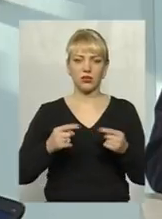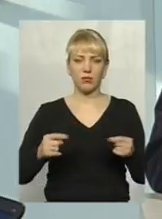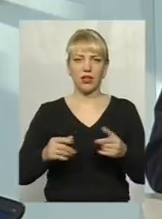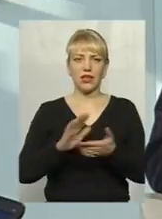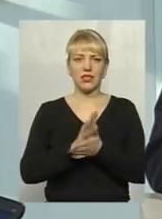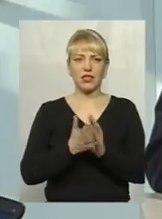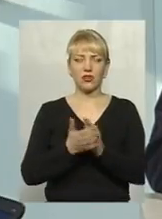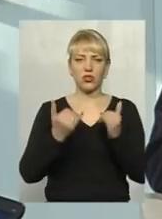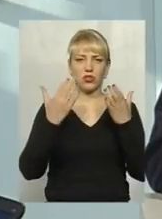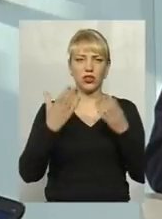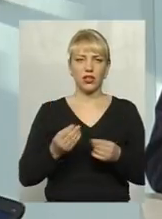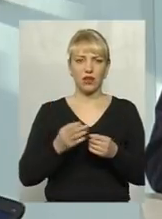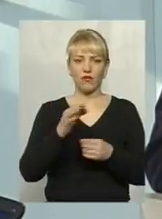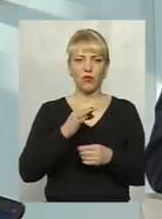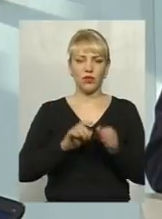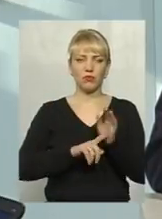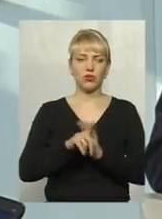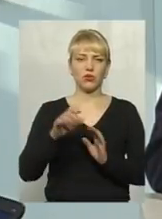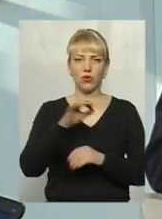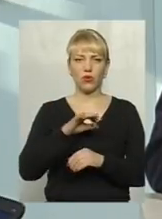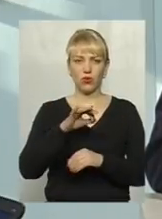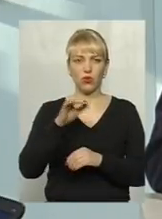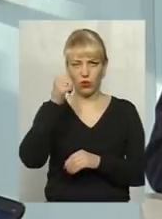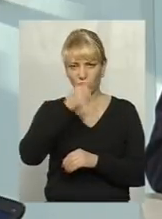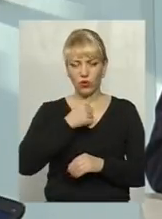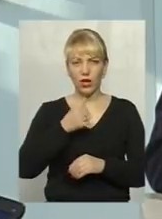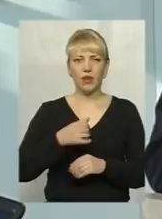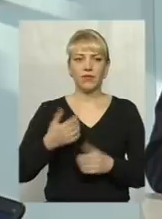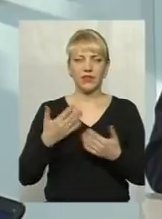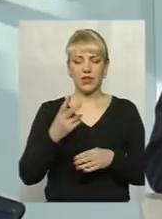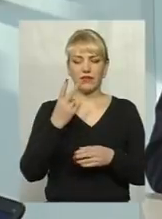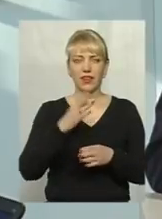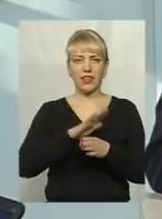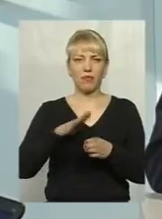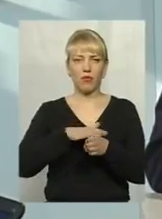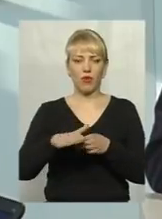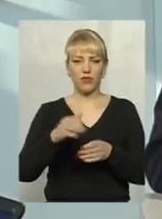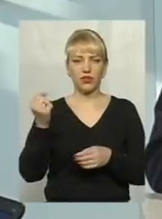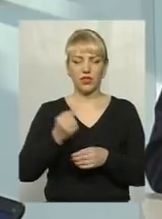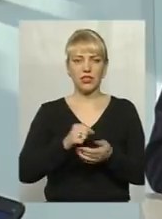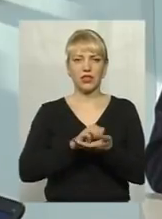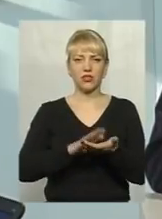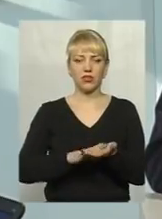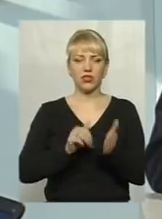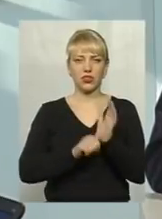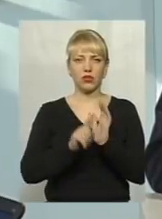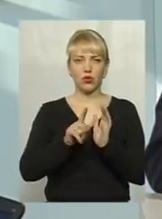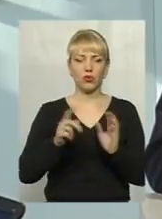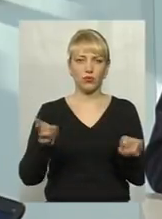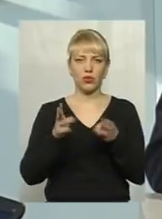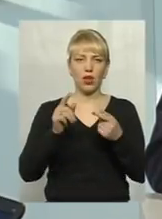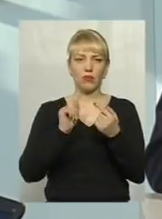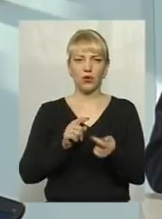день в області з початку року вже за два неповних тижні зареєстровано 61 пожежу проти